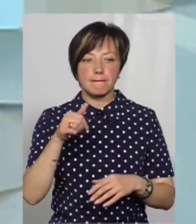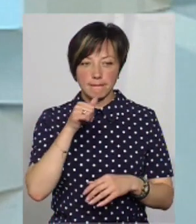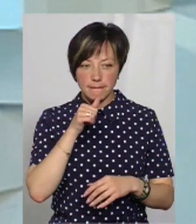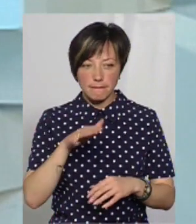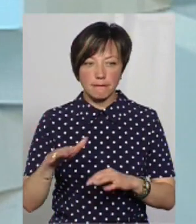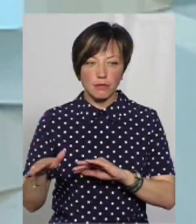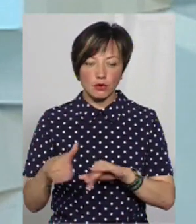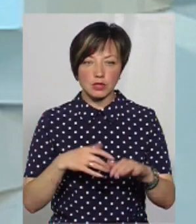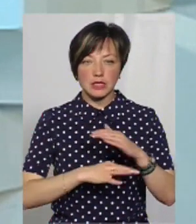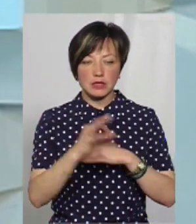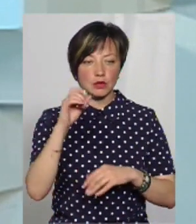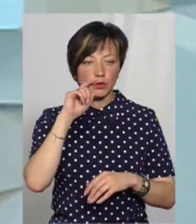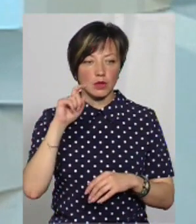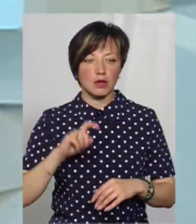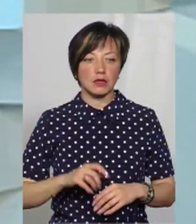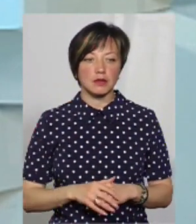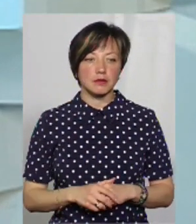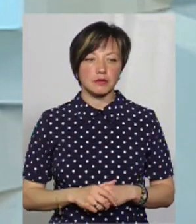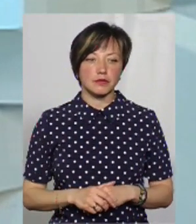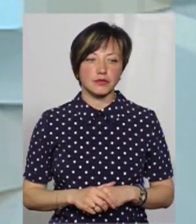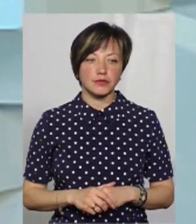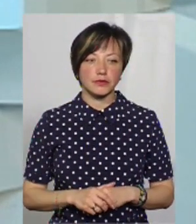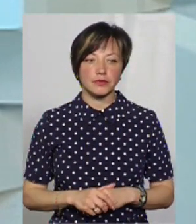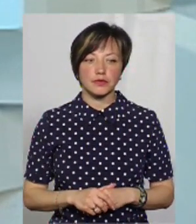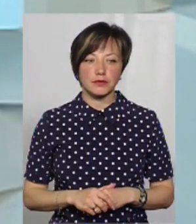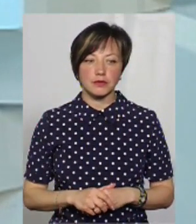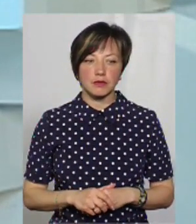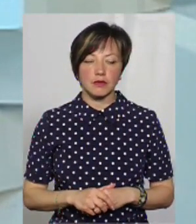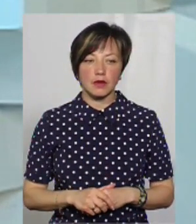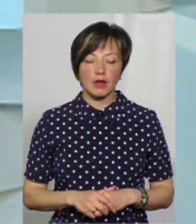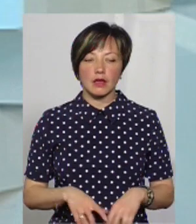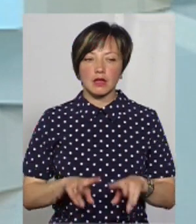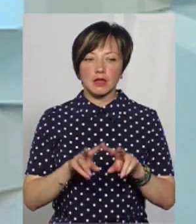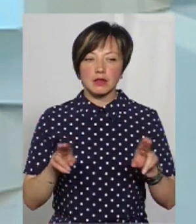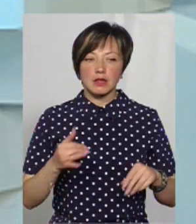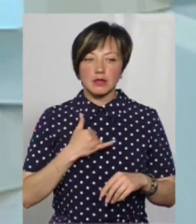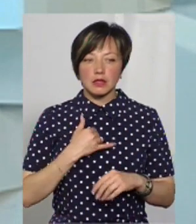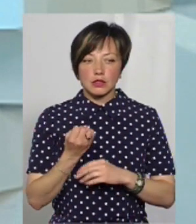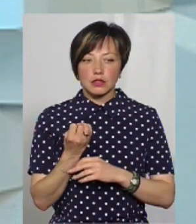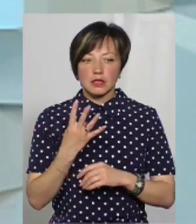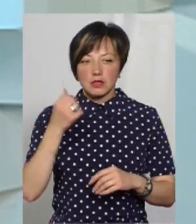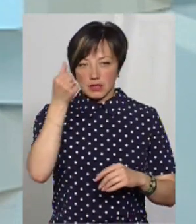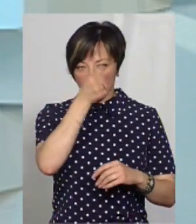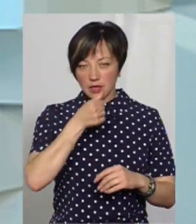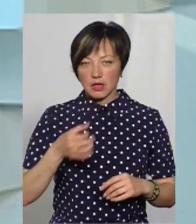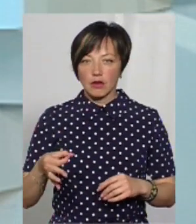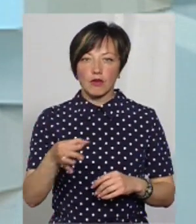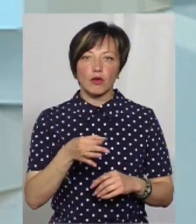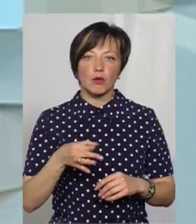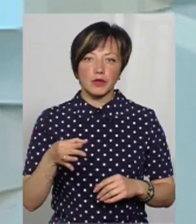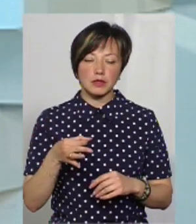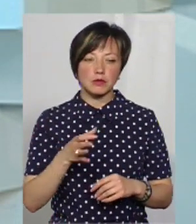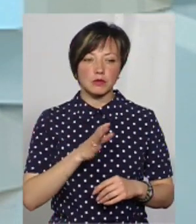в схід нашої країни. Так само в нас на 14-й рік в область